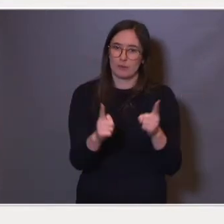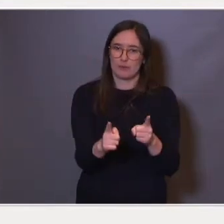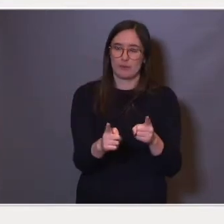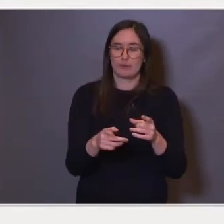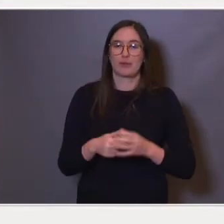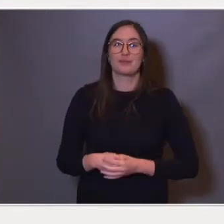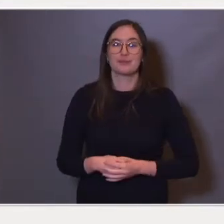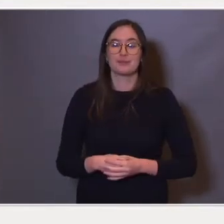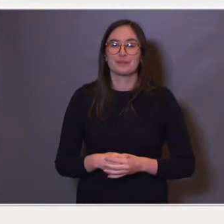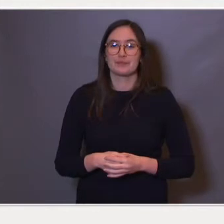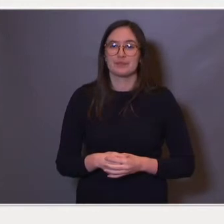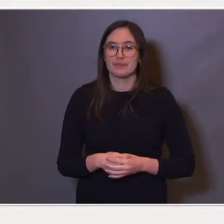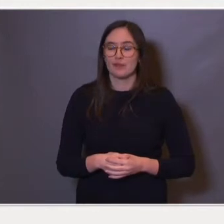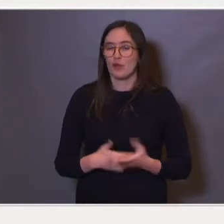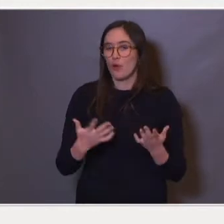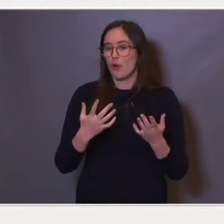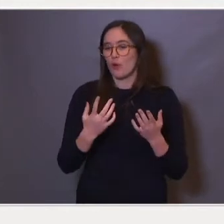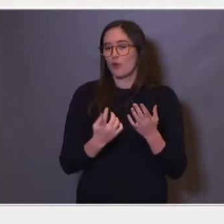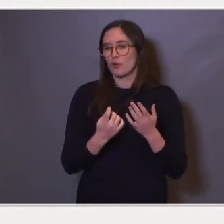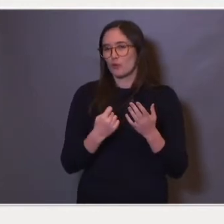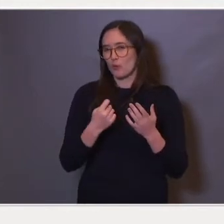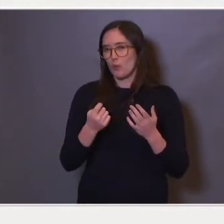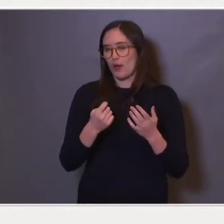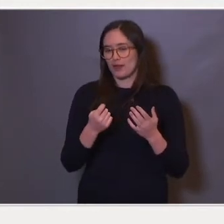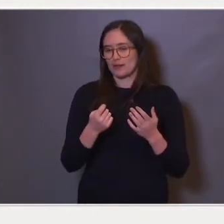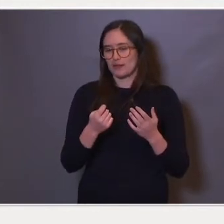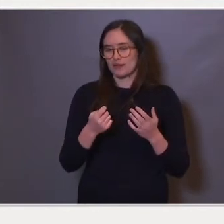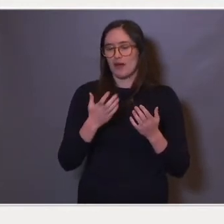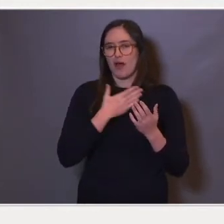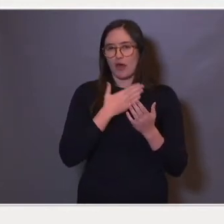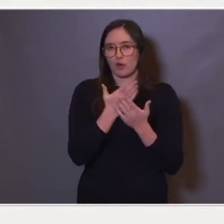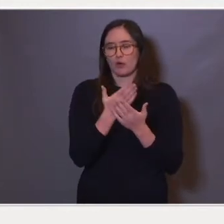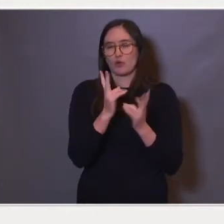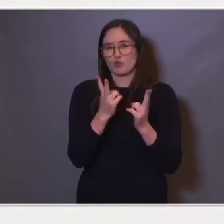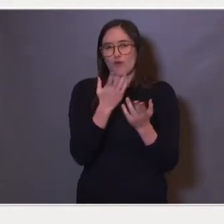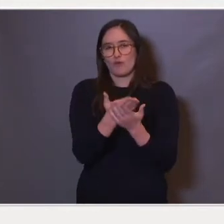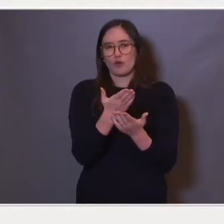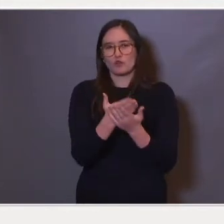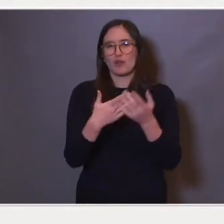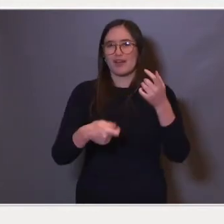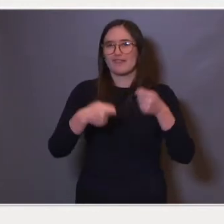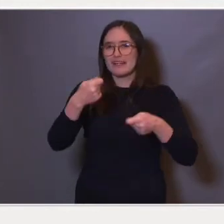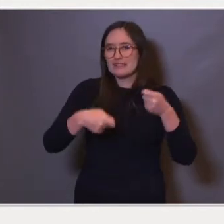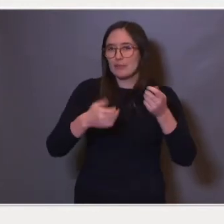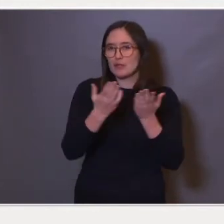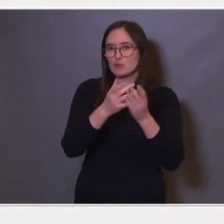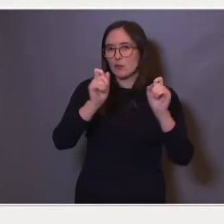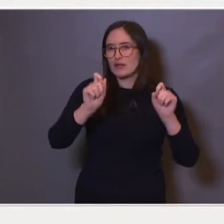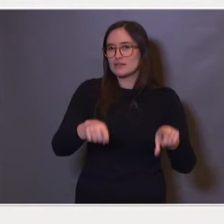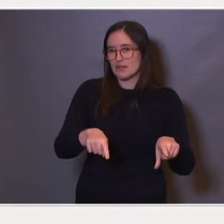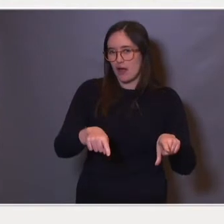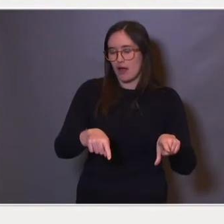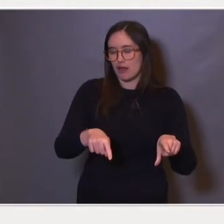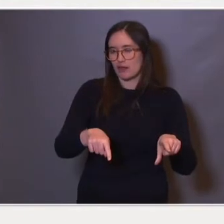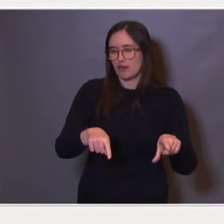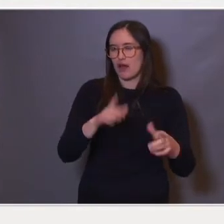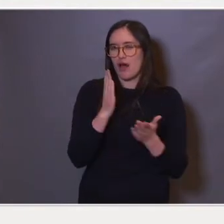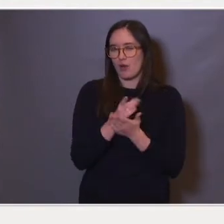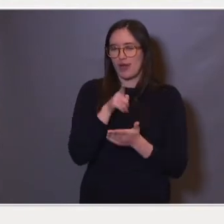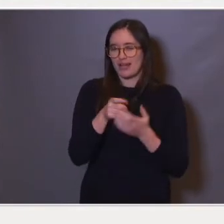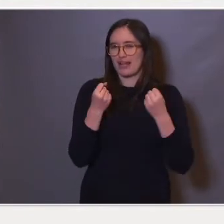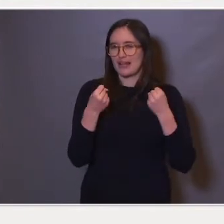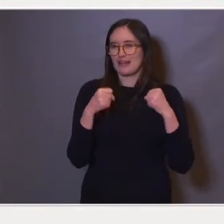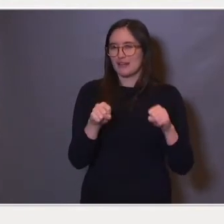Og så har noen av oss foreslått fleksibel skolestart. Det var det tiltaket som utvalget delte seg